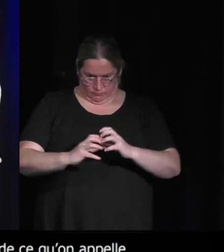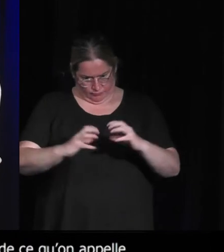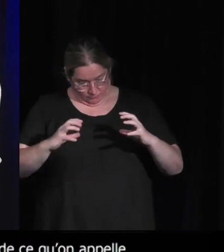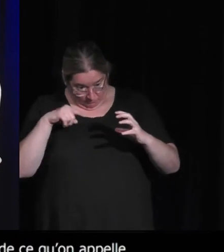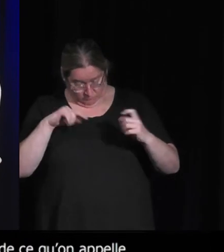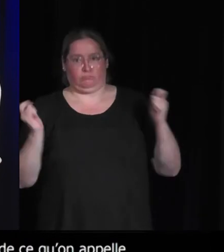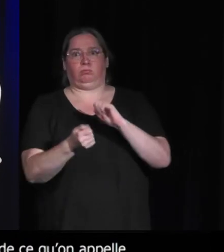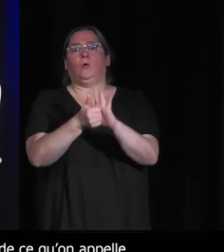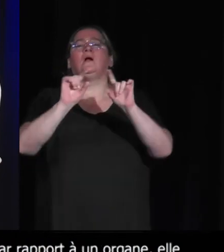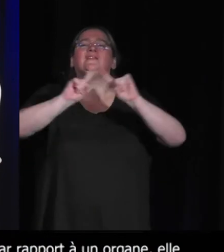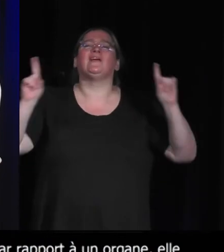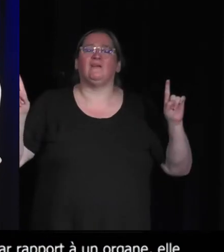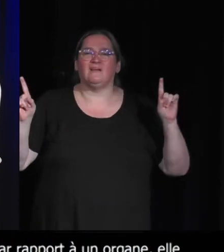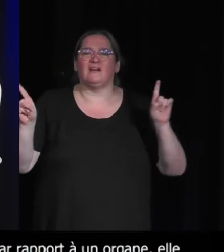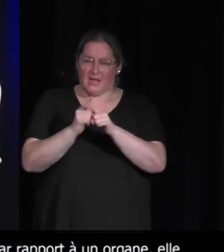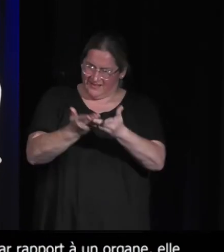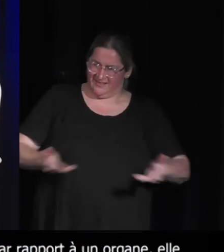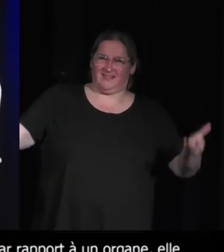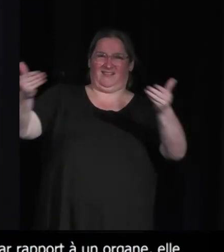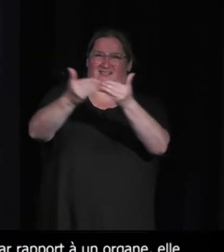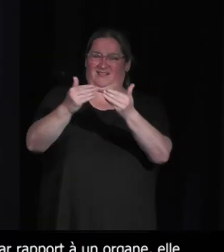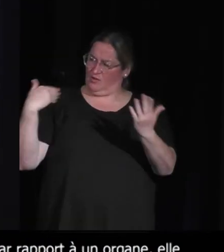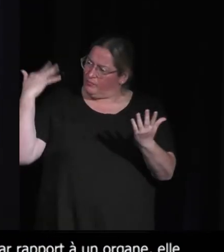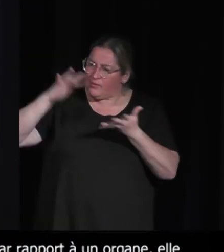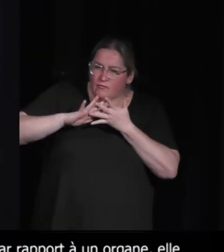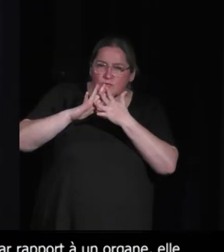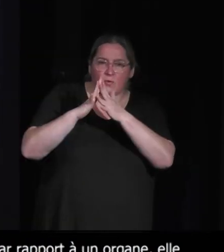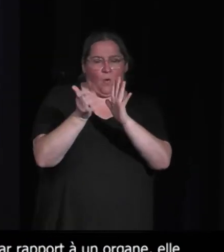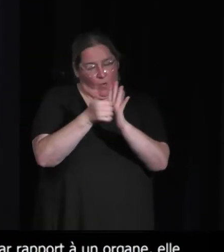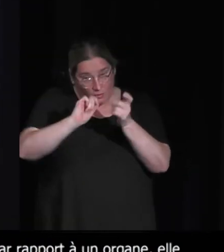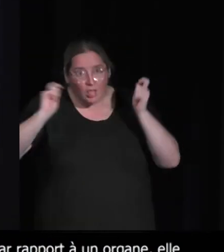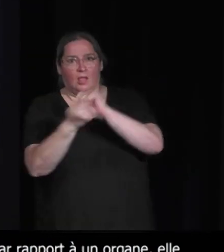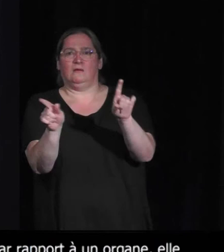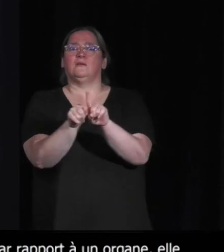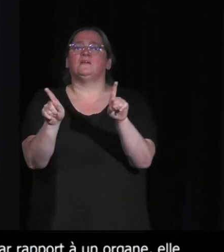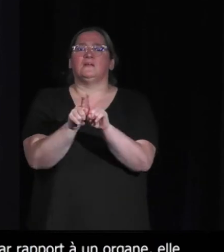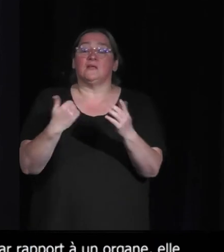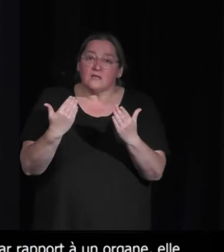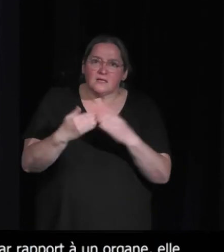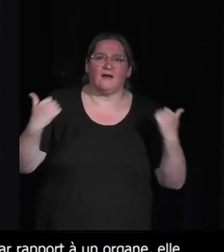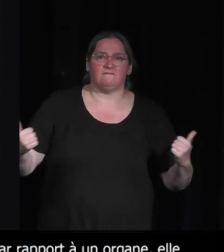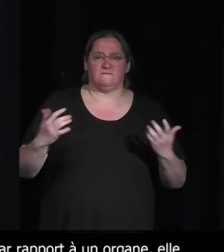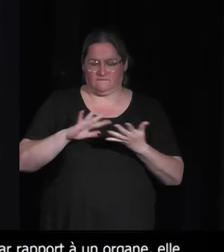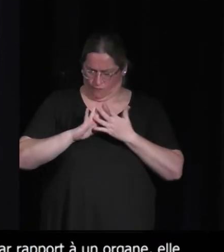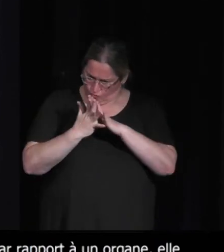parler de l'évolution, ce serait génial parce qu'on peut parler de ça. On peut parler aussi